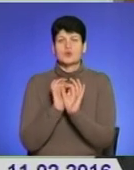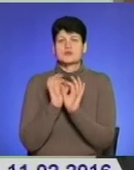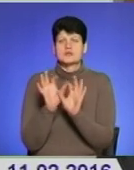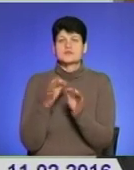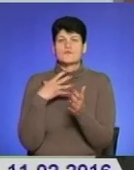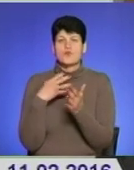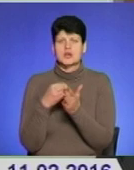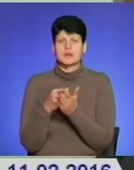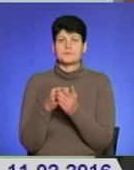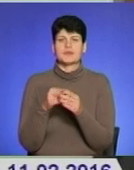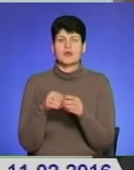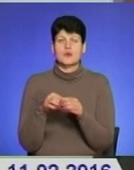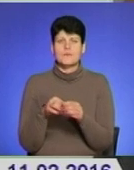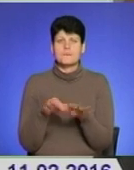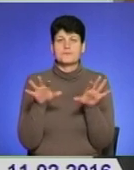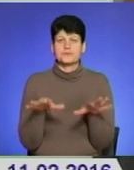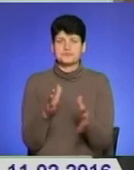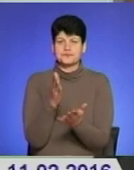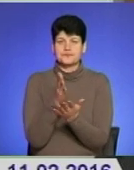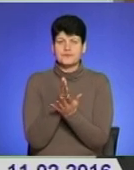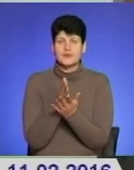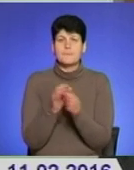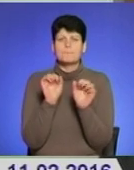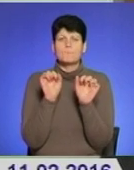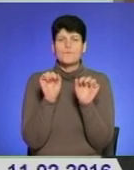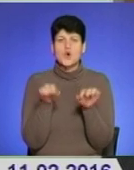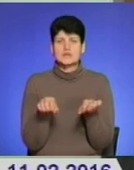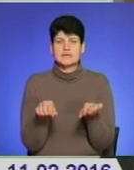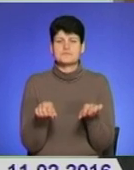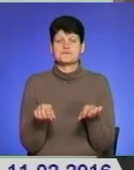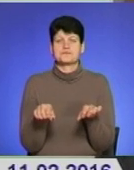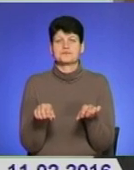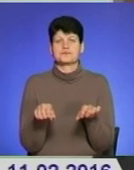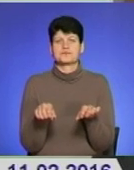координації, щоб вони могли, будемо говорити,